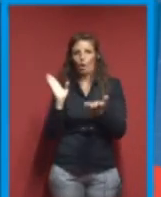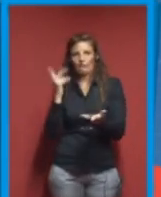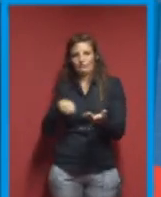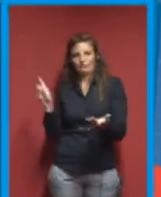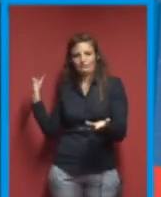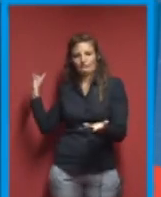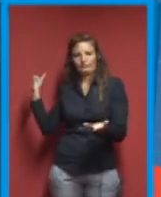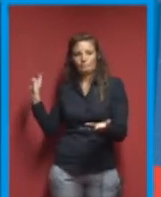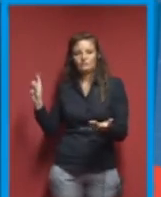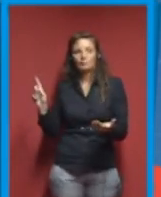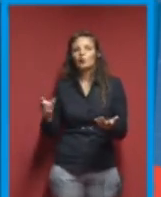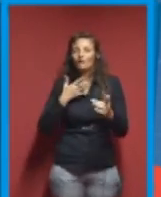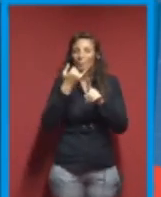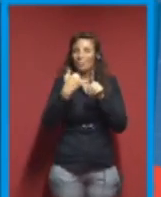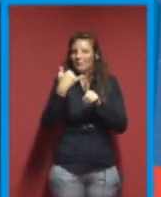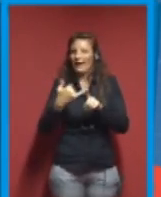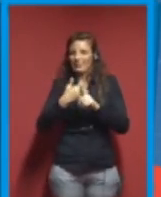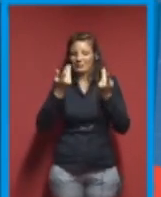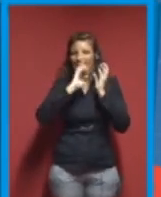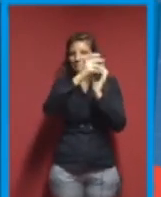Questi sono i vari pezzi.